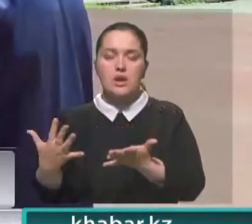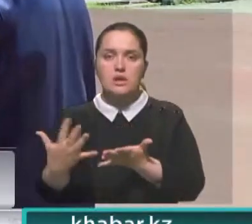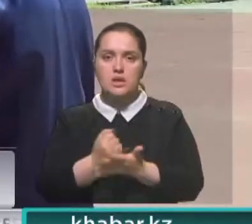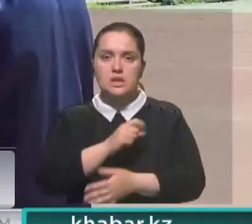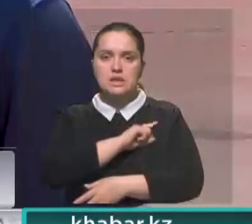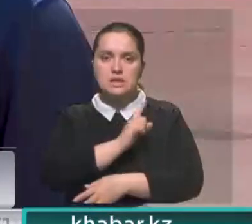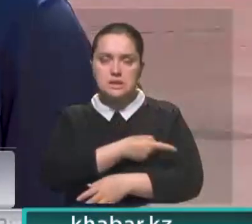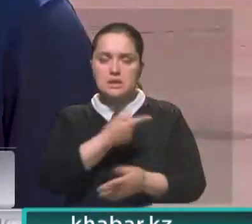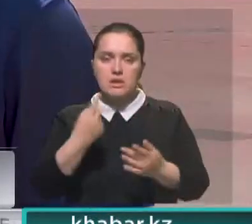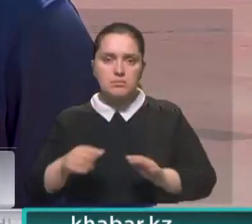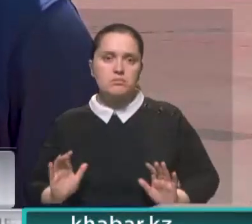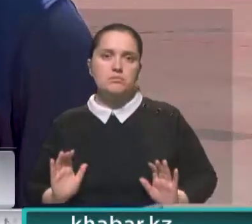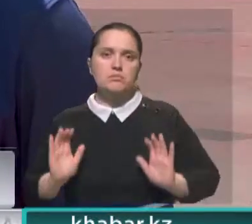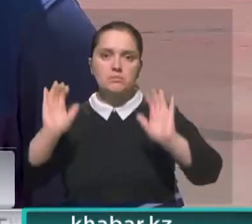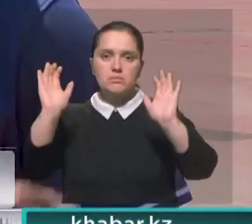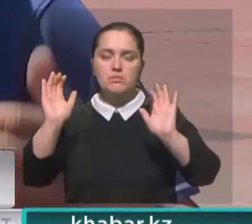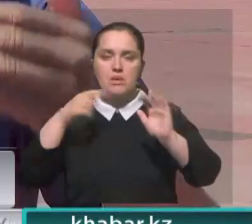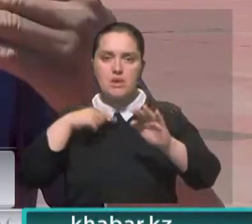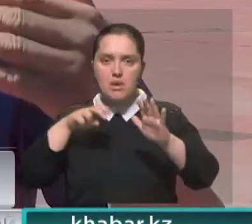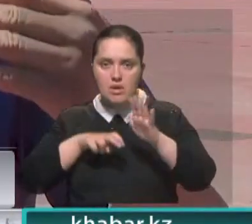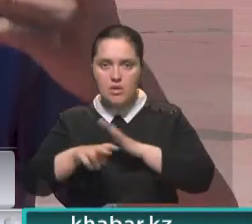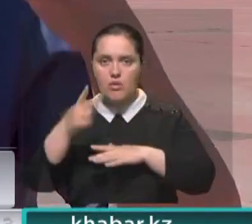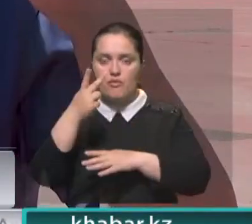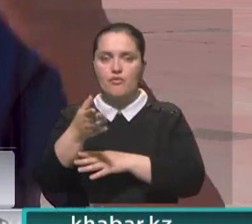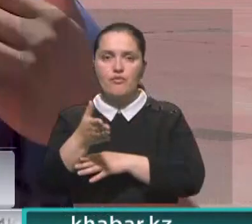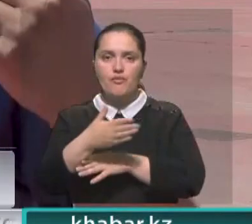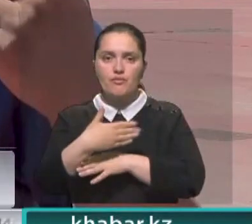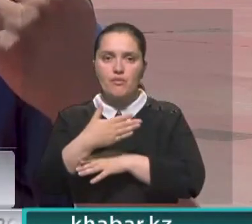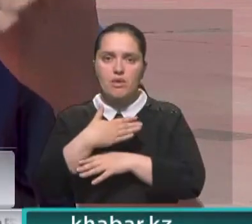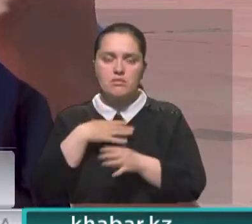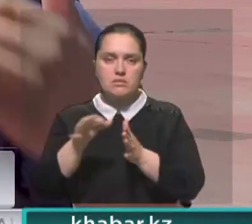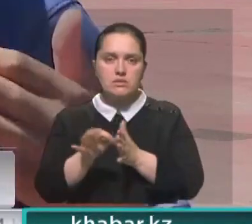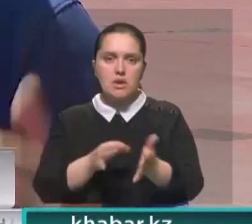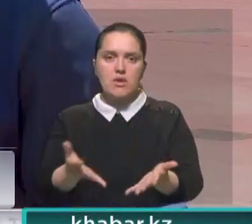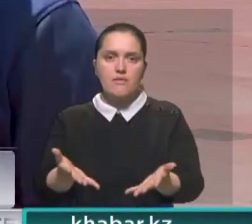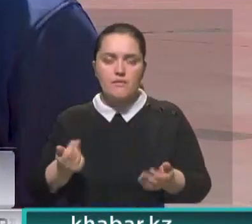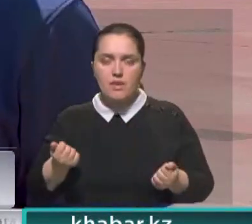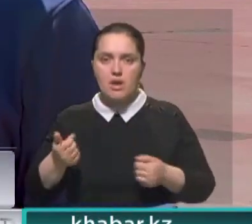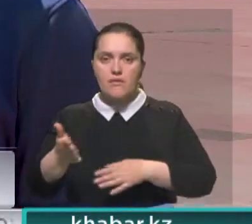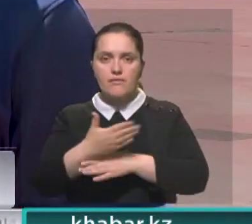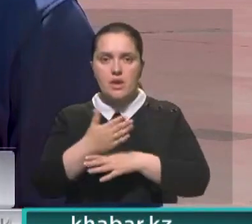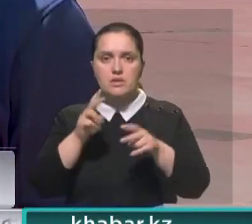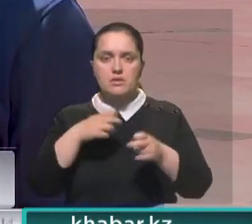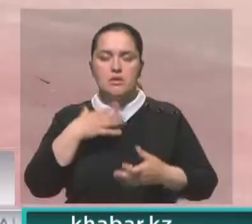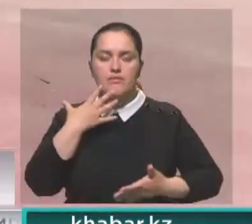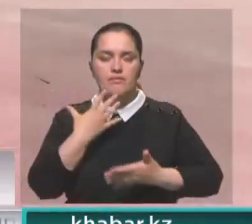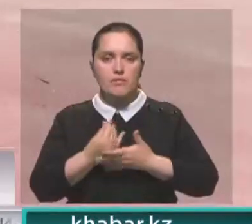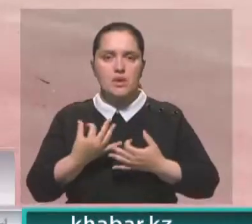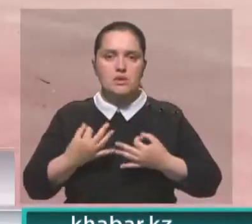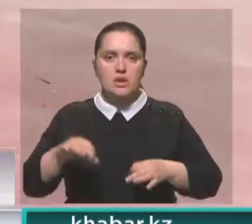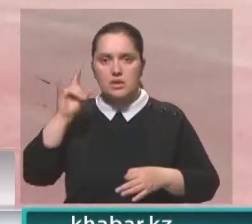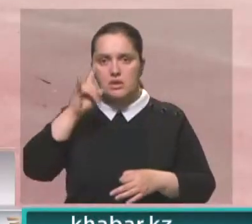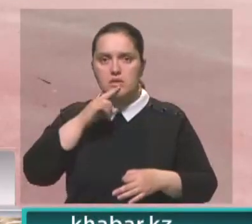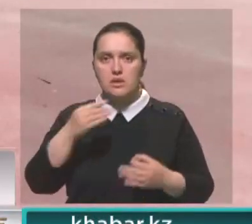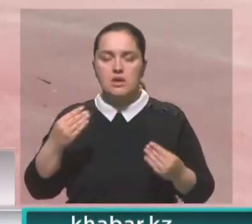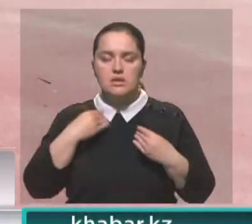силы, подняли ее, и я вошел под нее. Увидел наш флаг, неразумовая вытащил его. Флаг – символ нашей независимости, а она нам